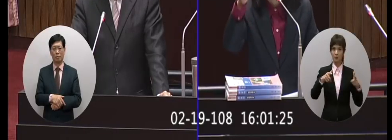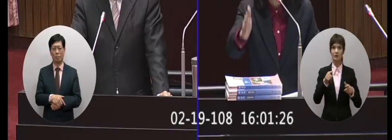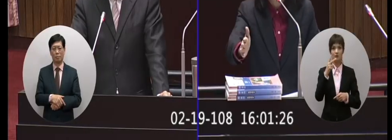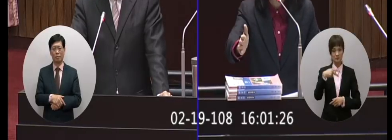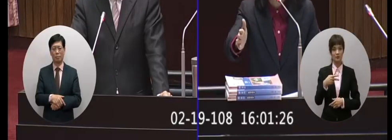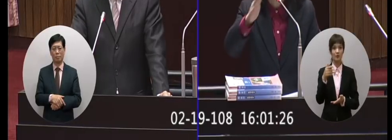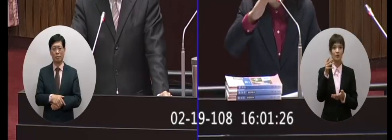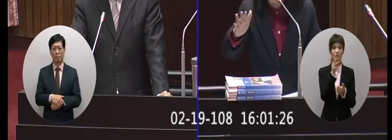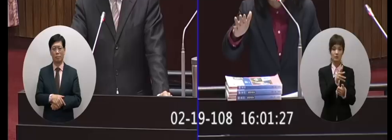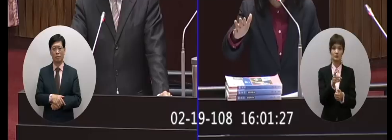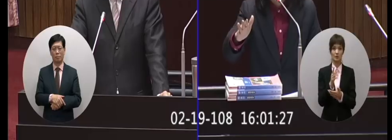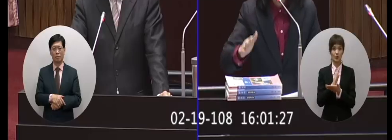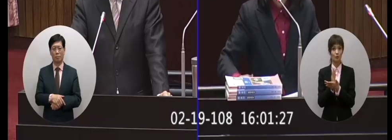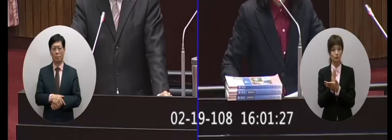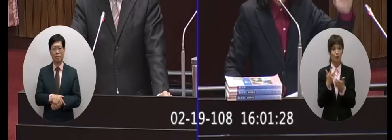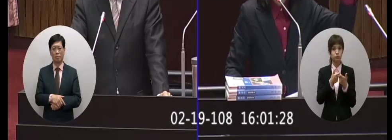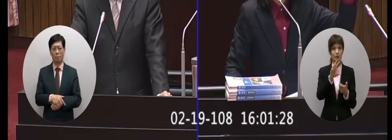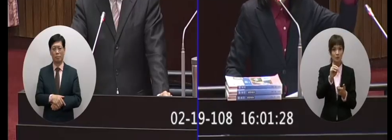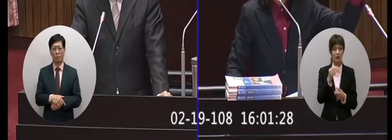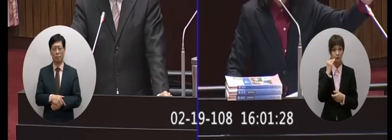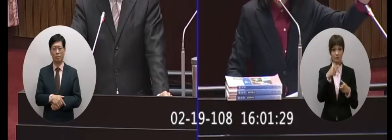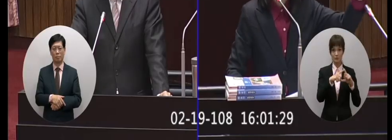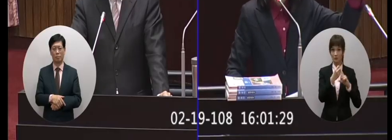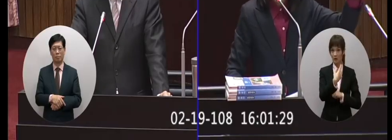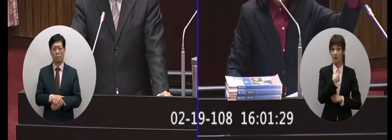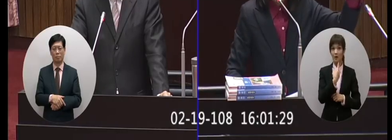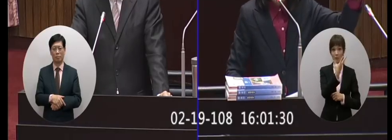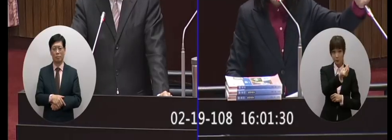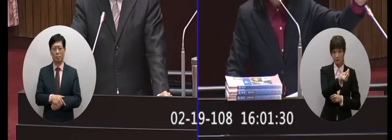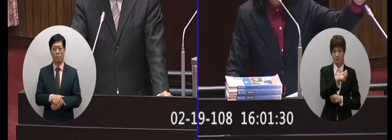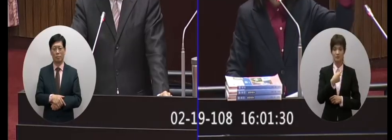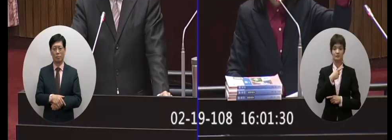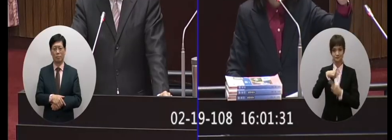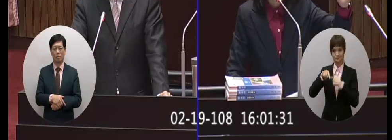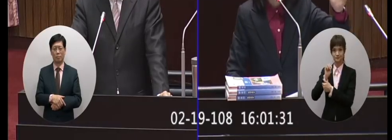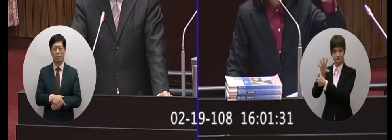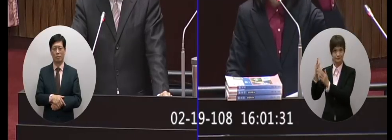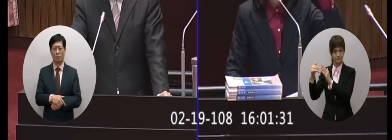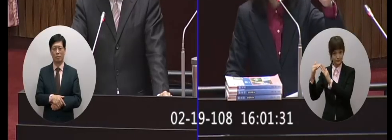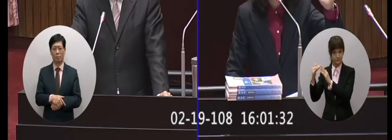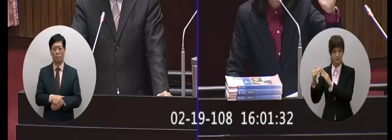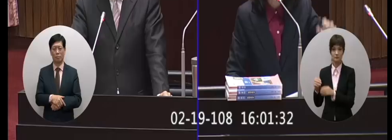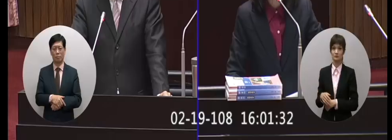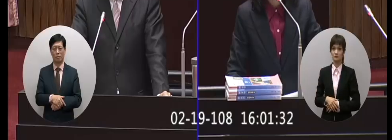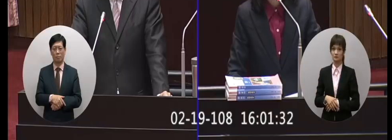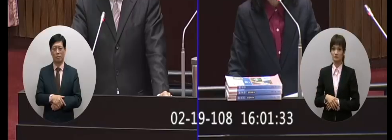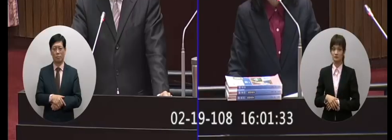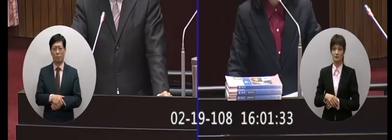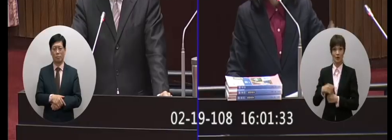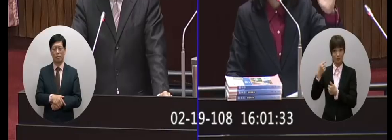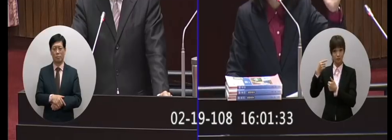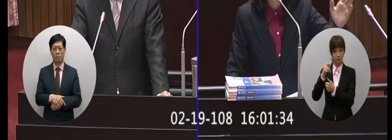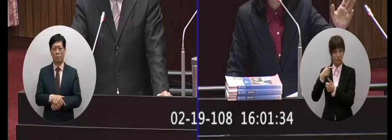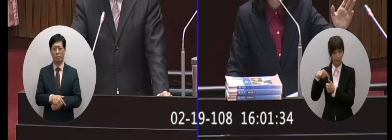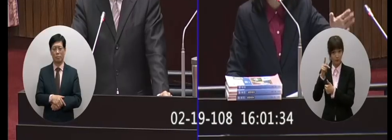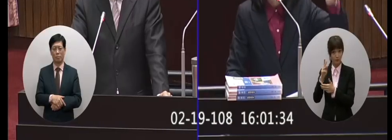嗎你如果告訴我沒有那我會通知告訴他們說告訴學校說是沒有教科書的